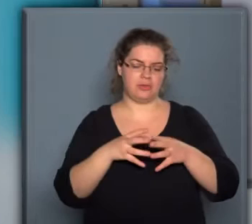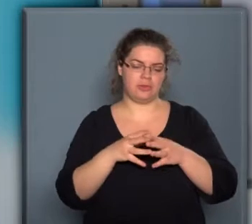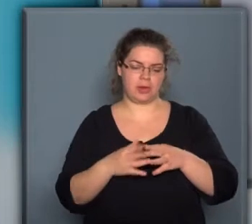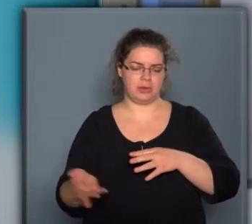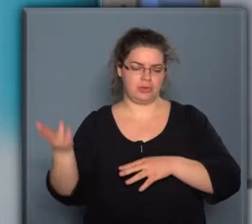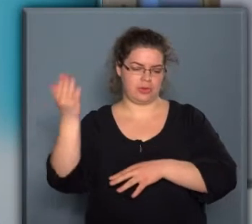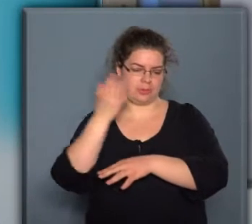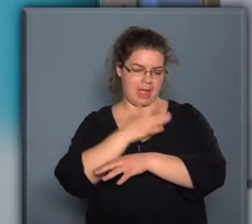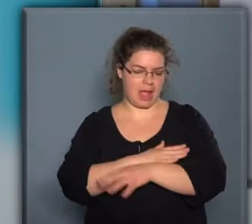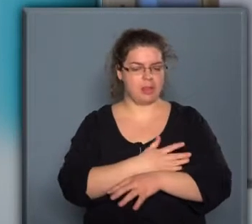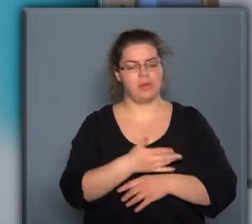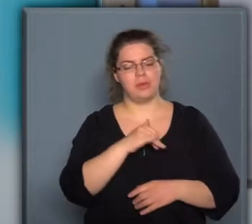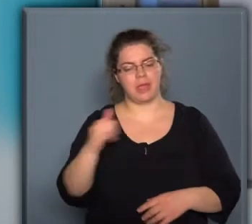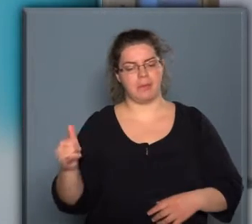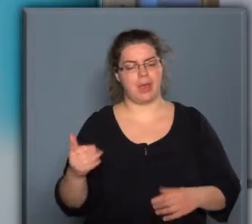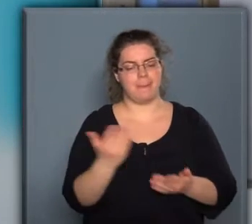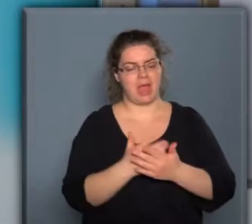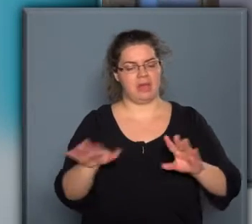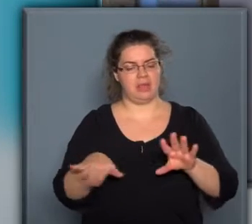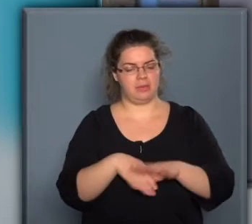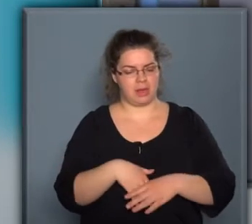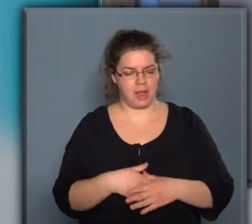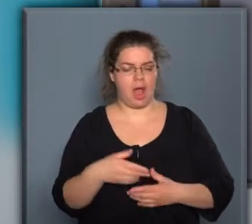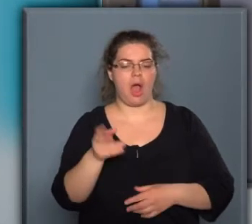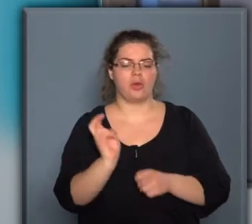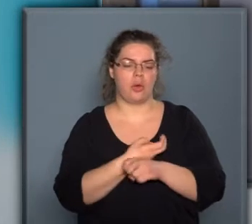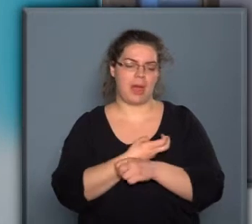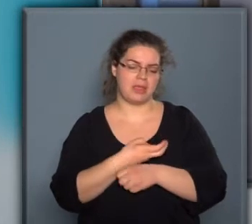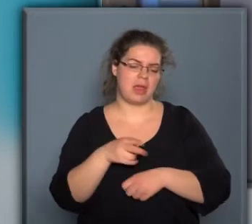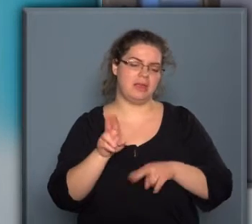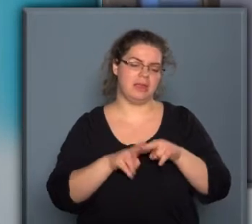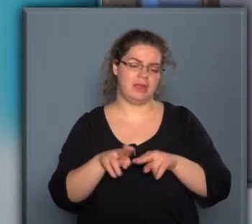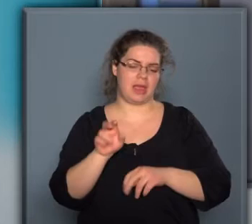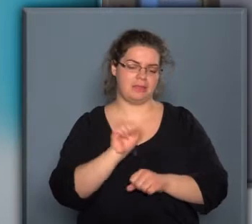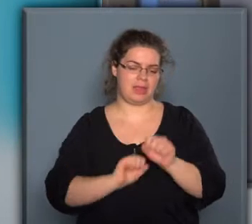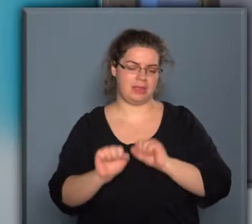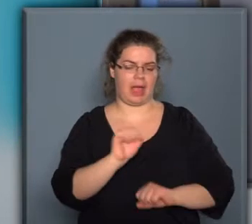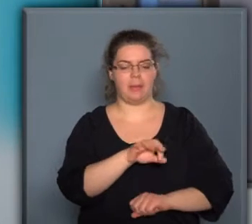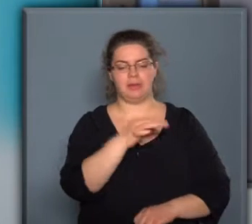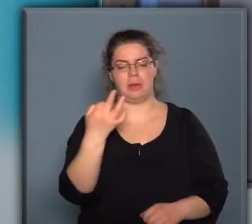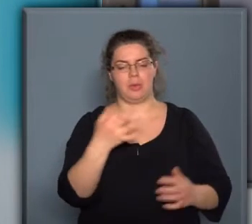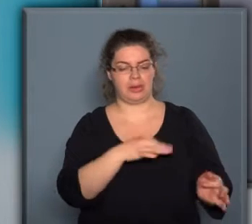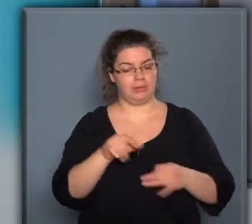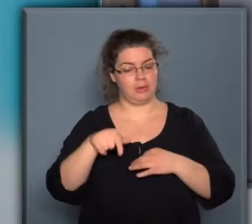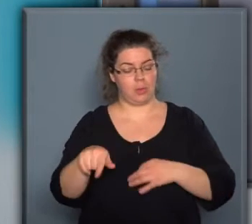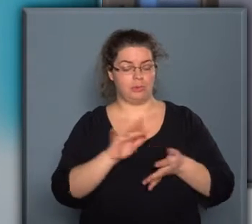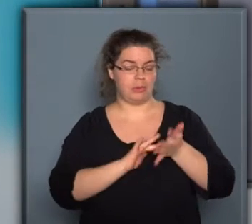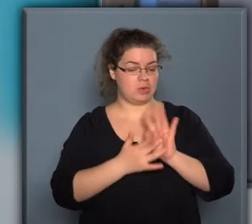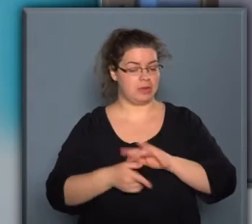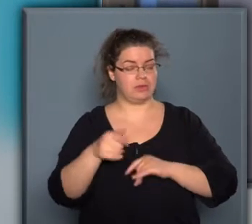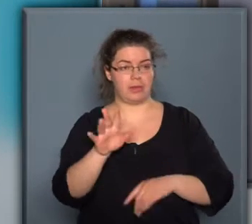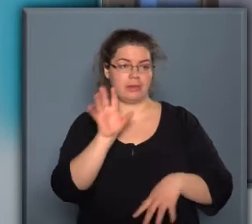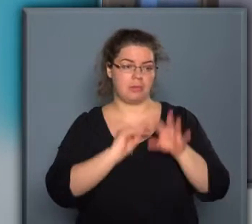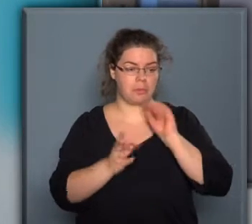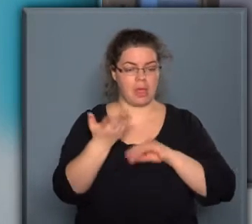megelőző évben már részt vett a kőbányai rendvédelmi napok rendezvényén, ott mutatkozott be, és az ott a tapasztalatunk, hogy a